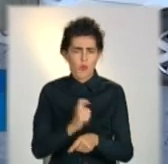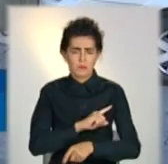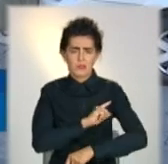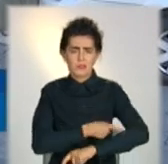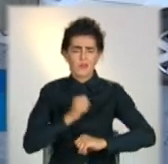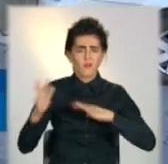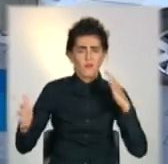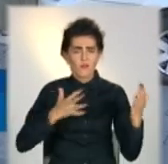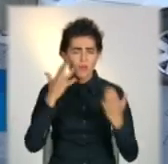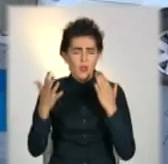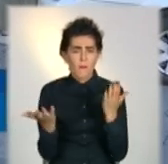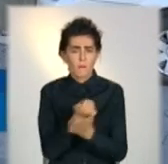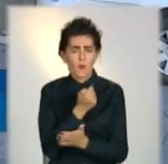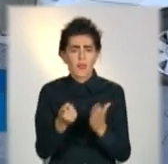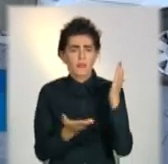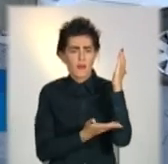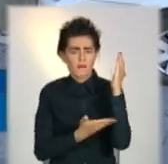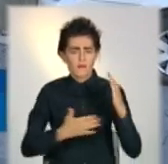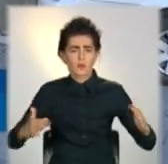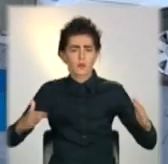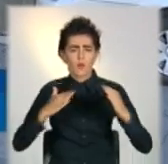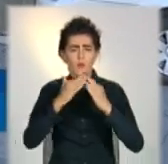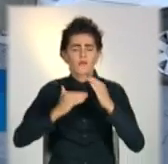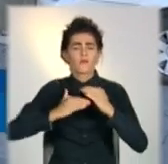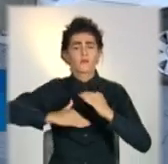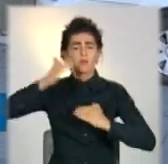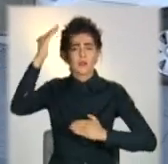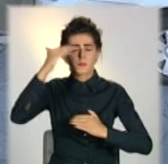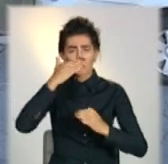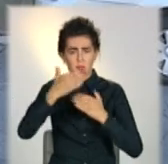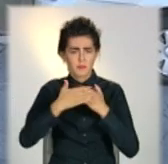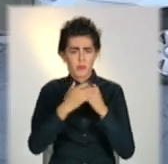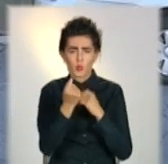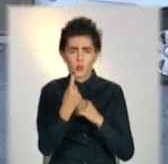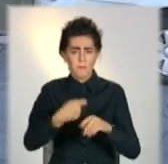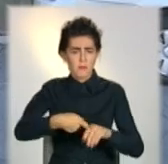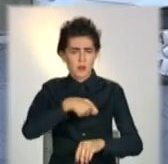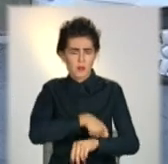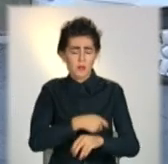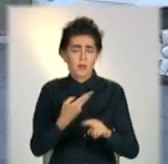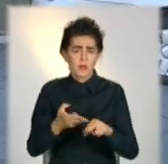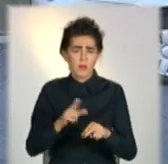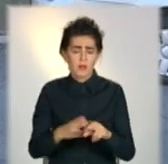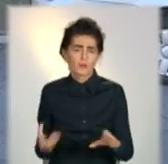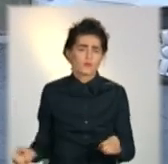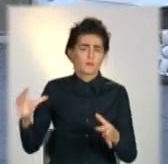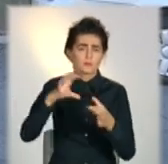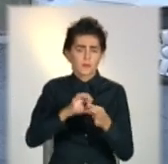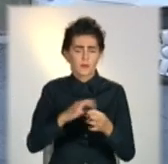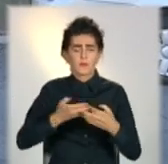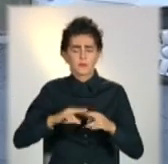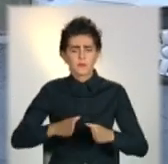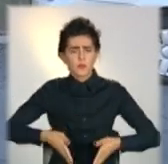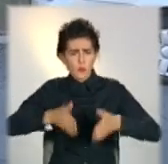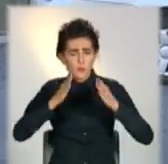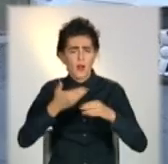будівля повністю дерев'яна, і її висота сягала понад 11 метрів, довелося залучити і автодробину. Крім того,